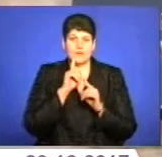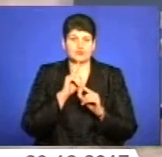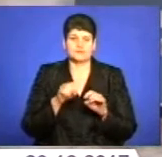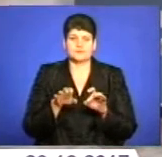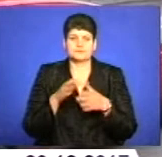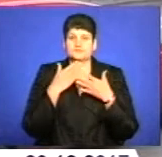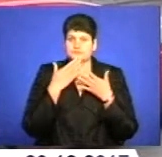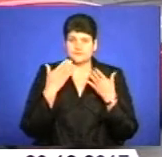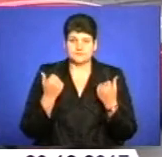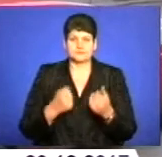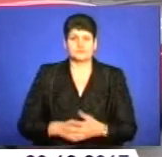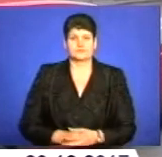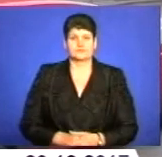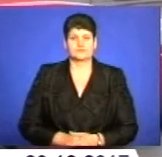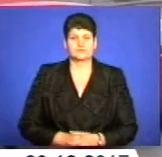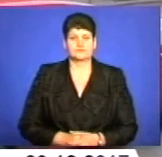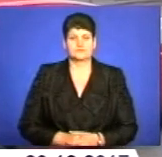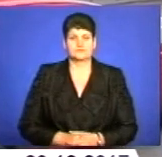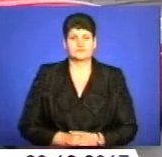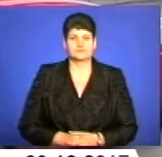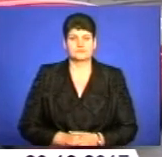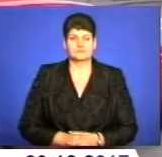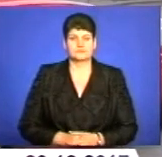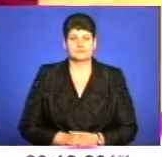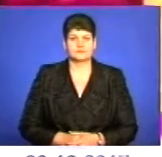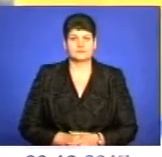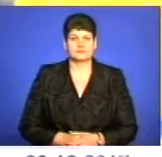Соломія Струс, Андрій Прокопів, Оксана Галіяш, Вісті ТТБ.